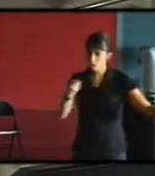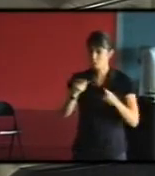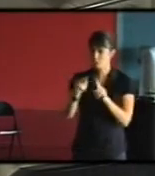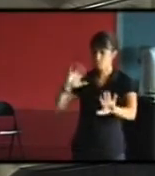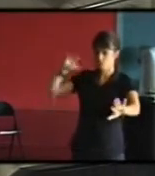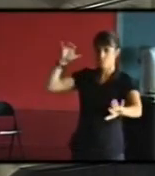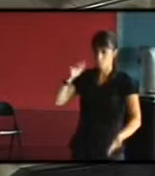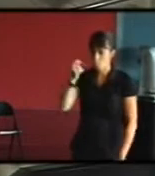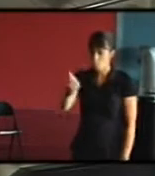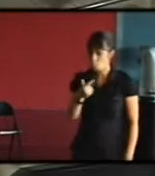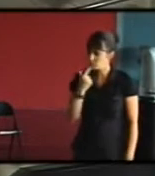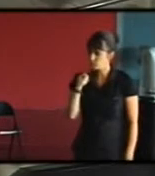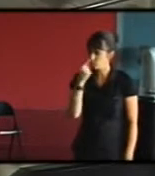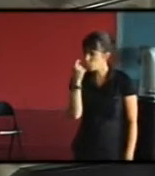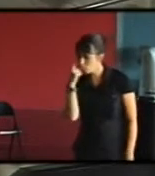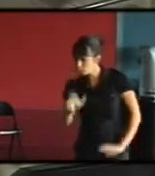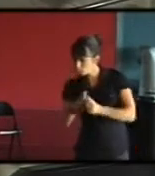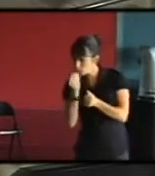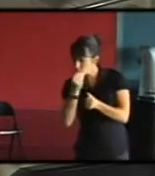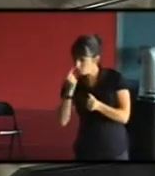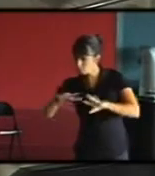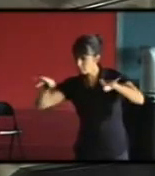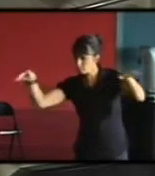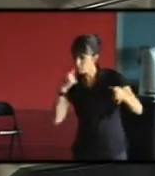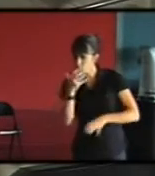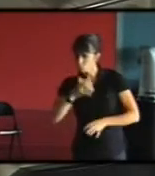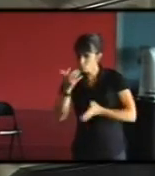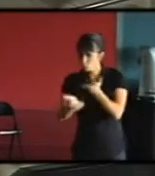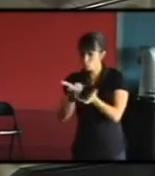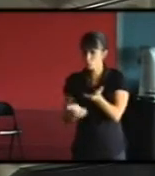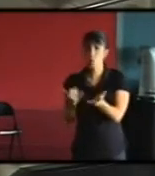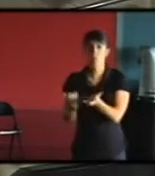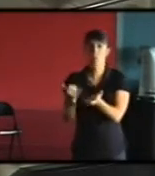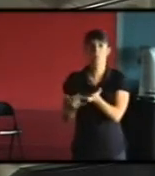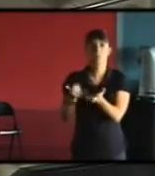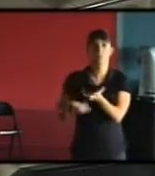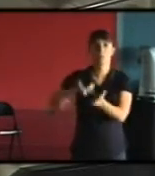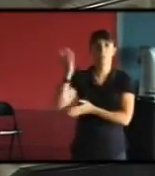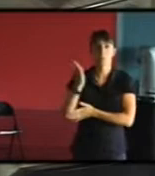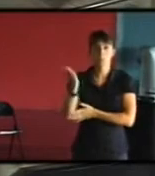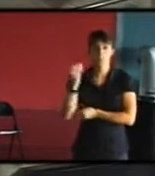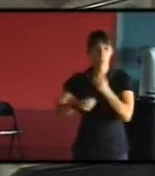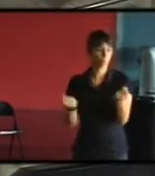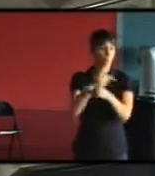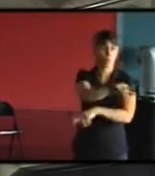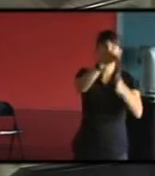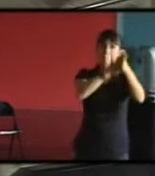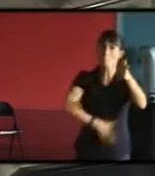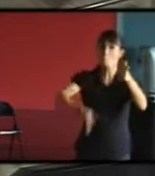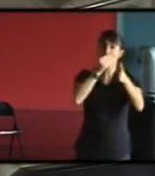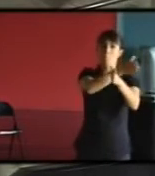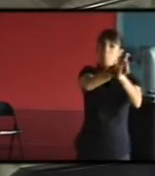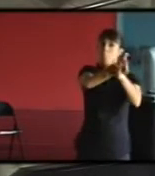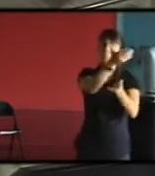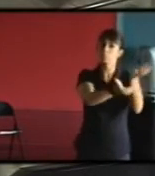pour se chauffer en hiver ou pas, donc est-ce qu sont efficaces en tant que bâtiment seul, mais aussi dans le tissu urbain dans lequel ils vont se situer ?